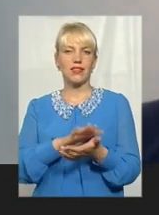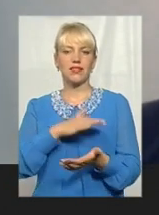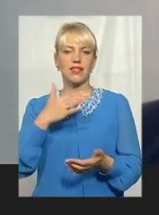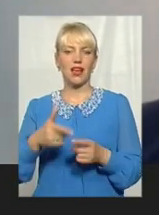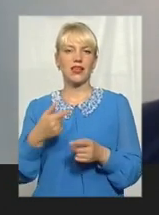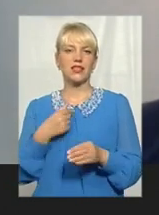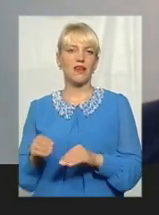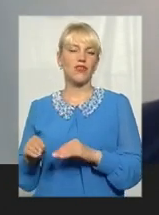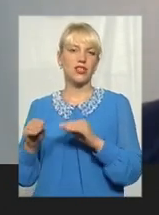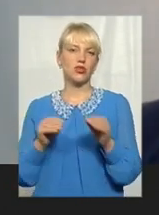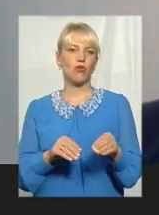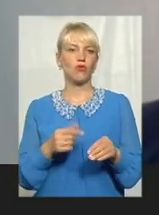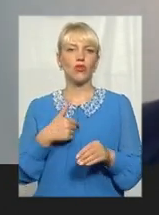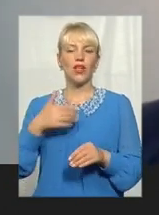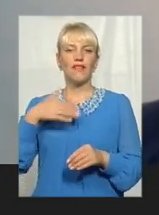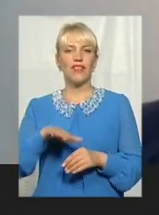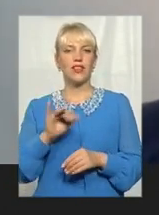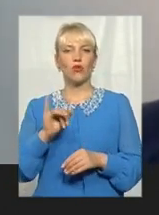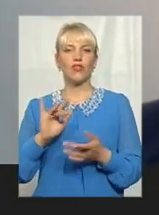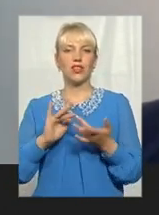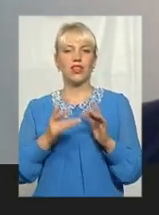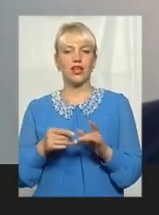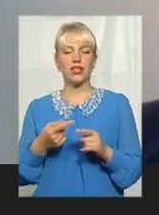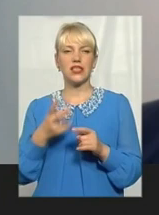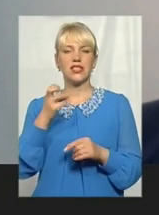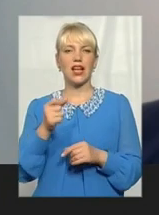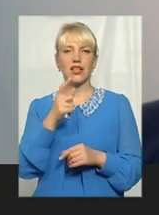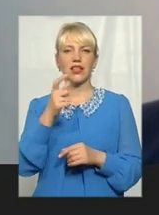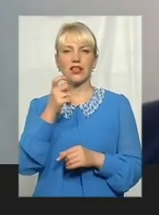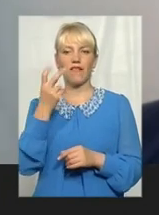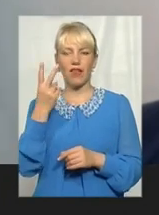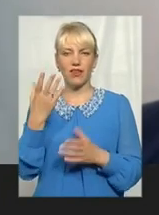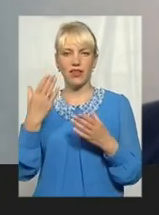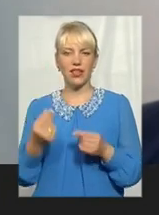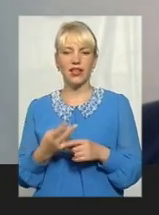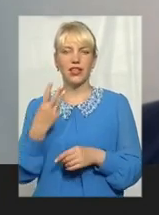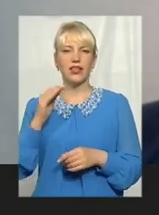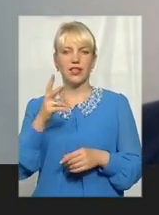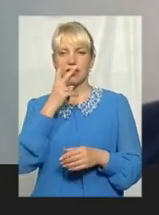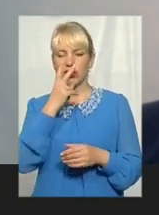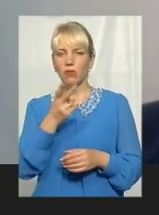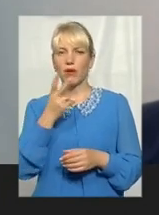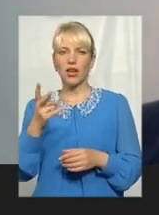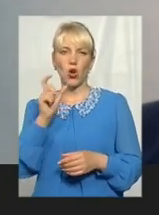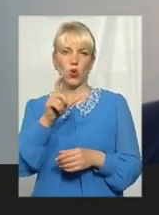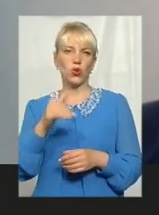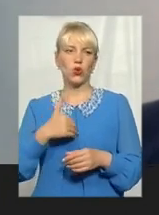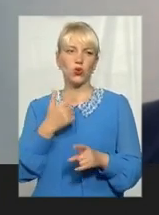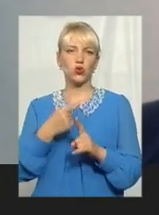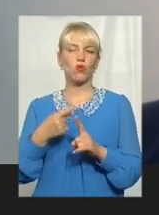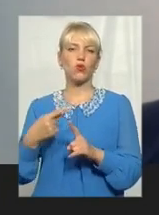інтернет. За два дні три з половиною тисячі переблітів. І багато коментарів, і люди хочуть позитиву.